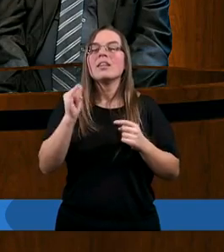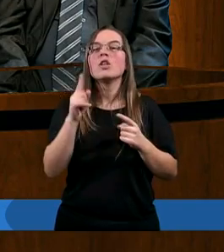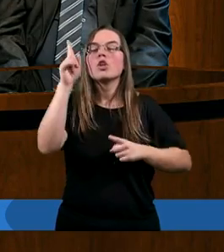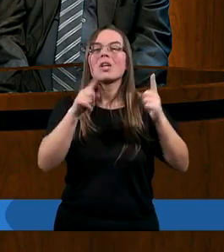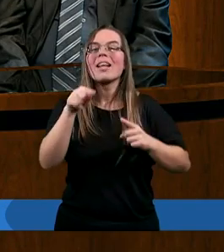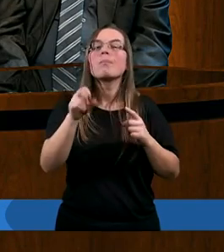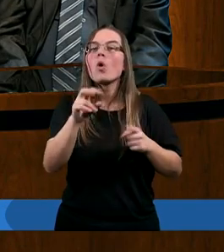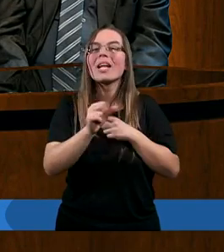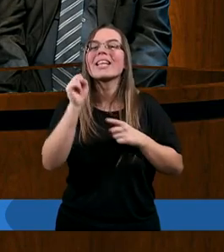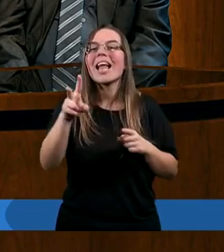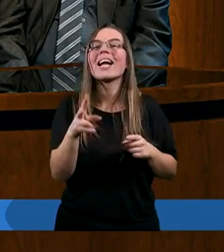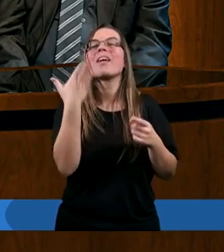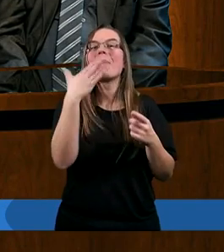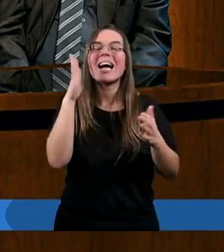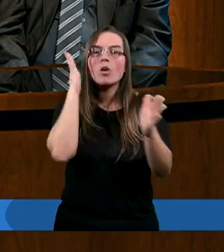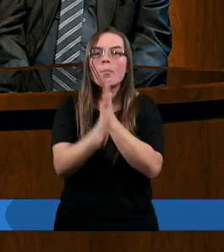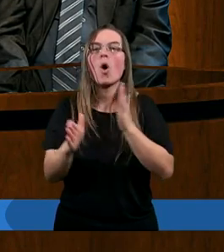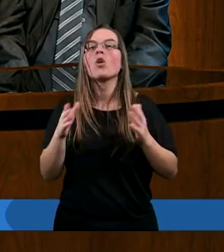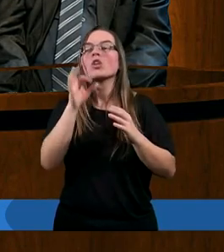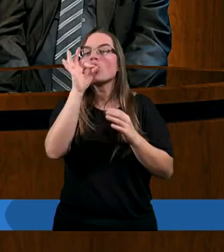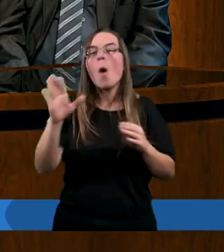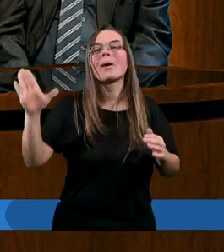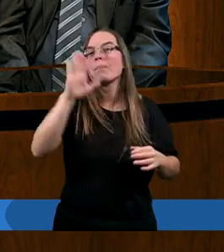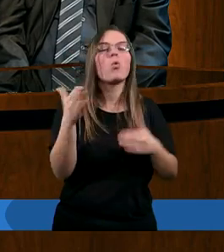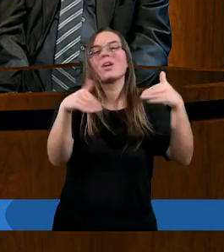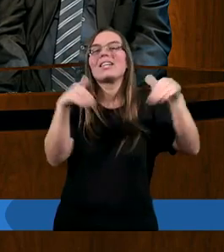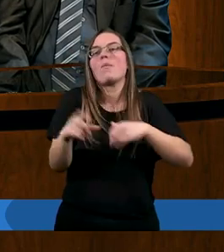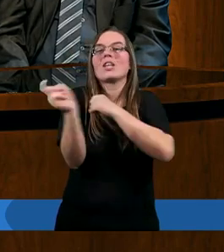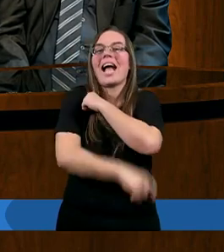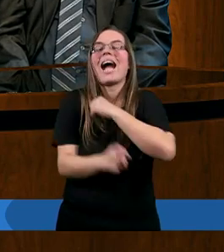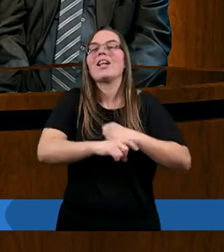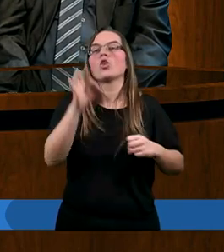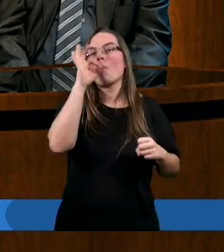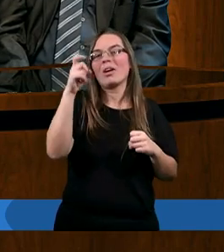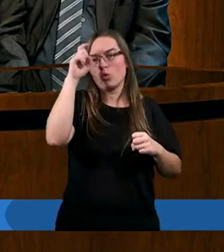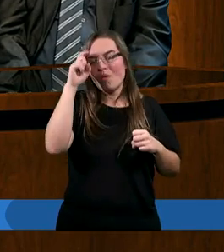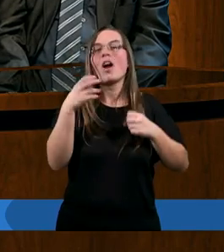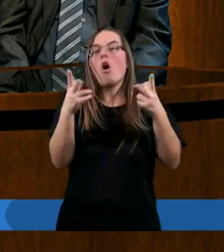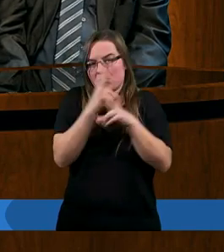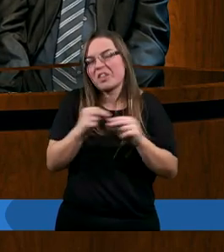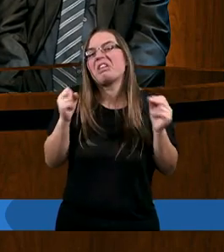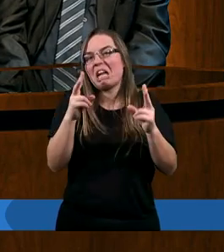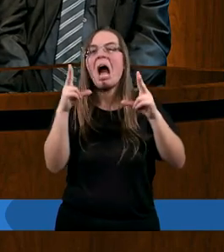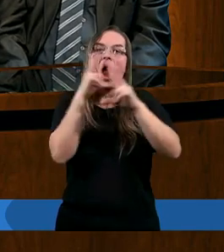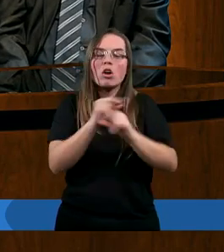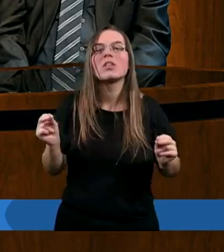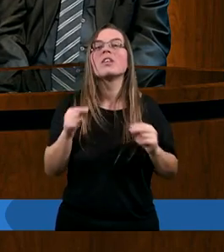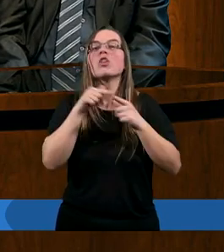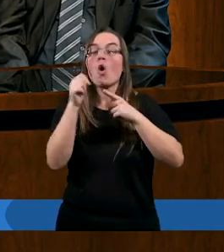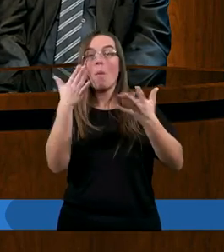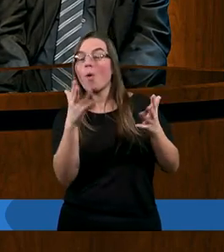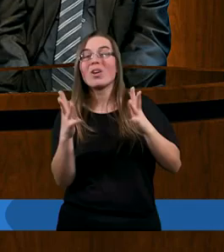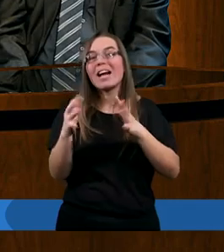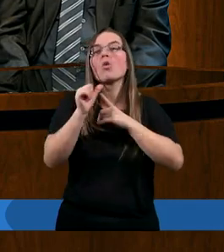było takie bardzo proste myślenie. Dobry Bóg nie może karać dobrego człowieka. Tak jest, Poniekąd jest to